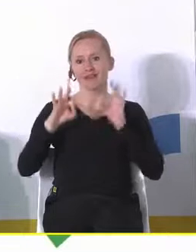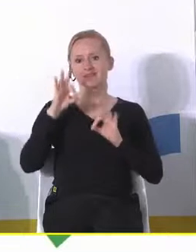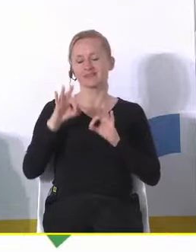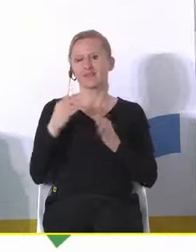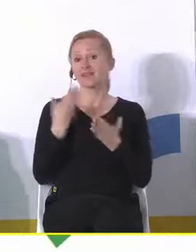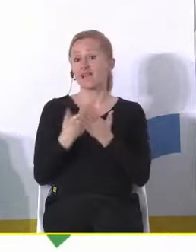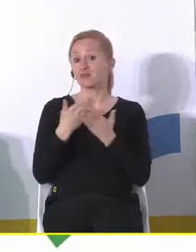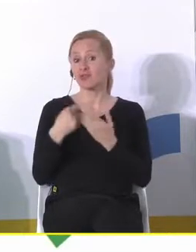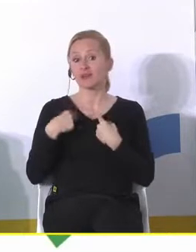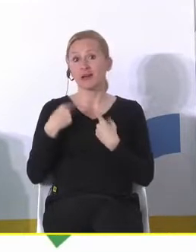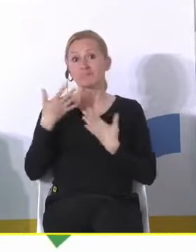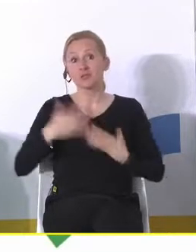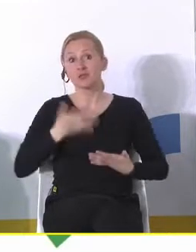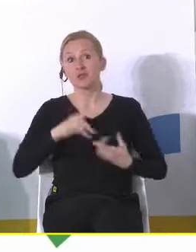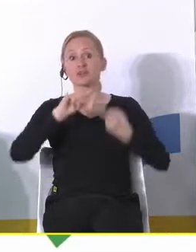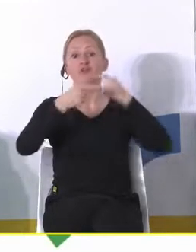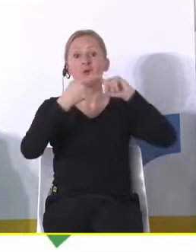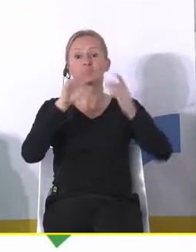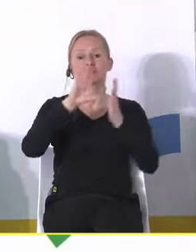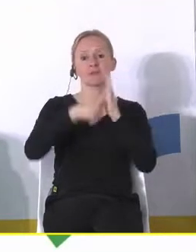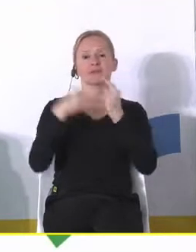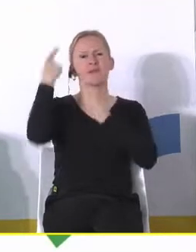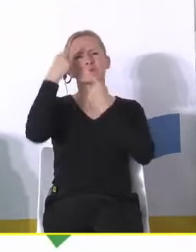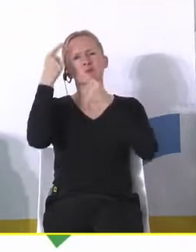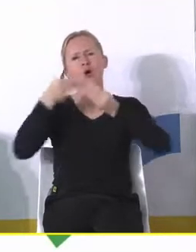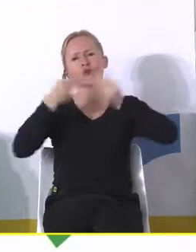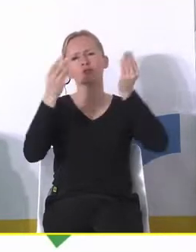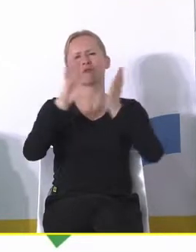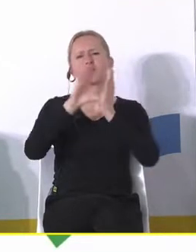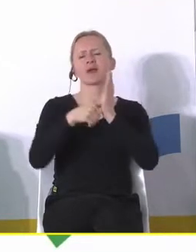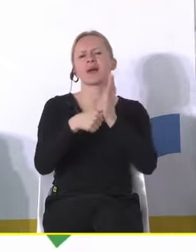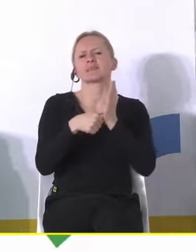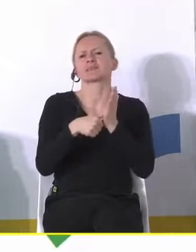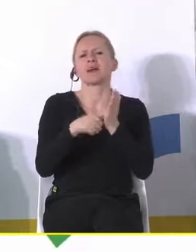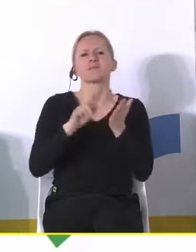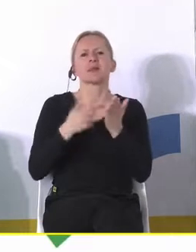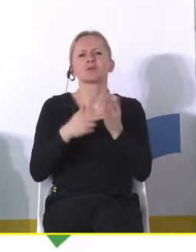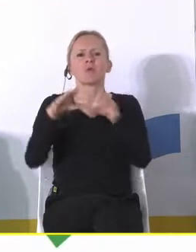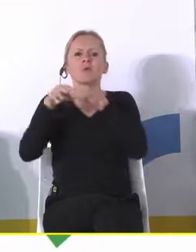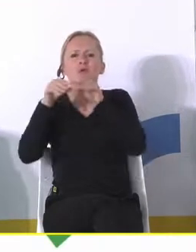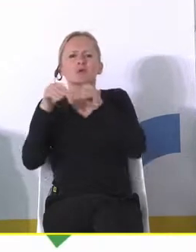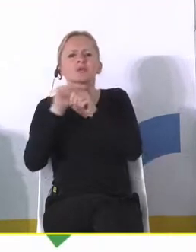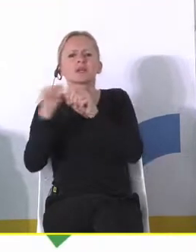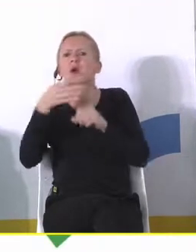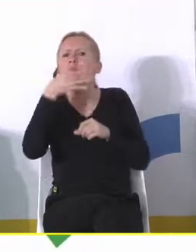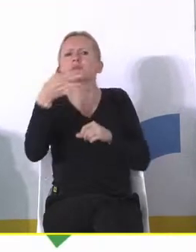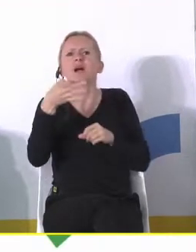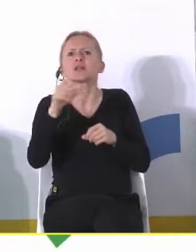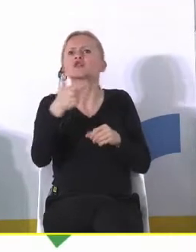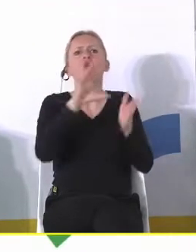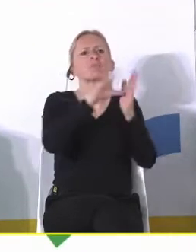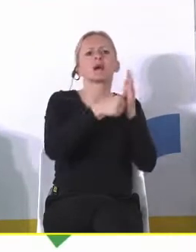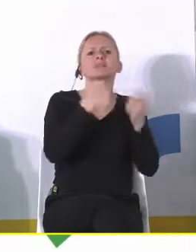powiem dlaczego. znaczy mam wrażenie takie, że w polityce miejskiej, w ogóle w myśleniu o urbanizacji o miastach bardzo często zaczyna się od takiego pytania, co miasta